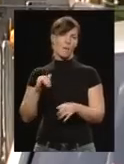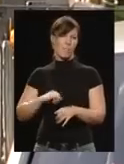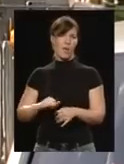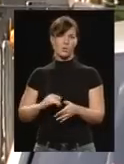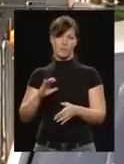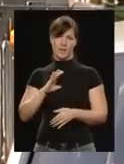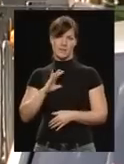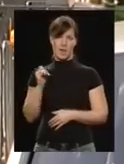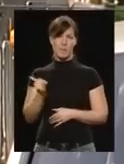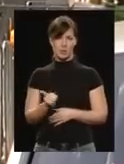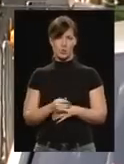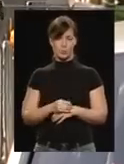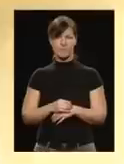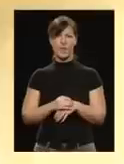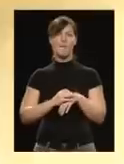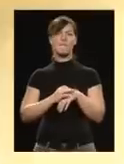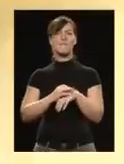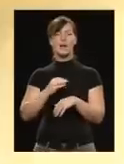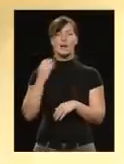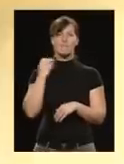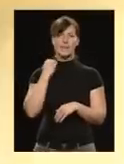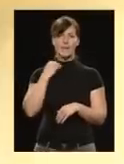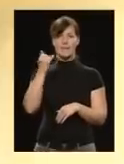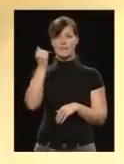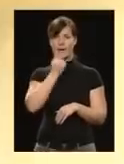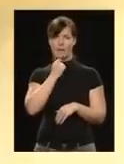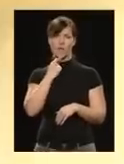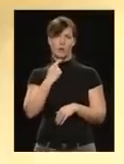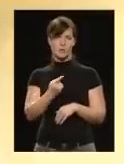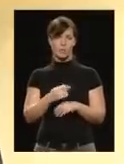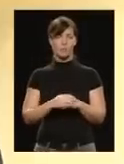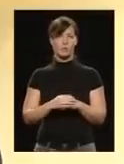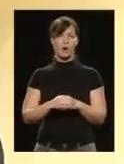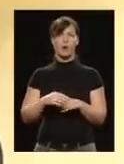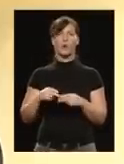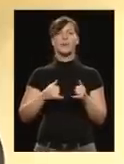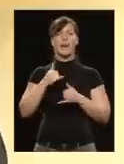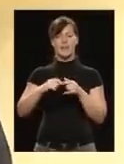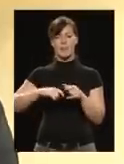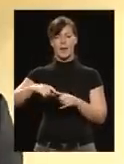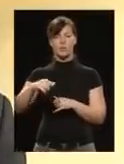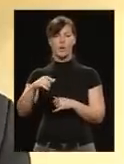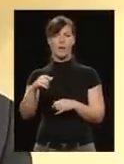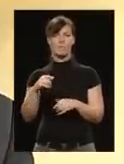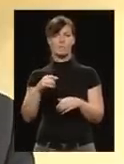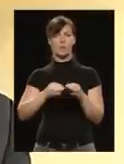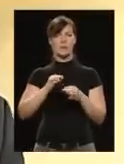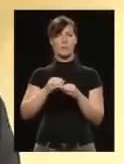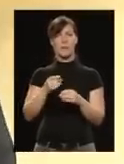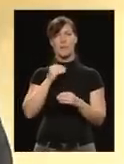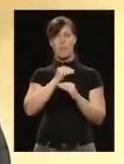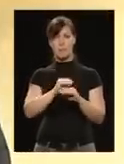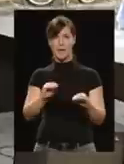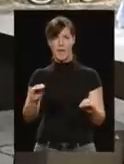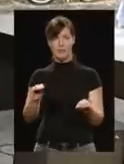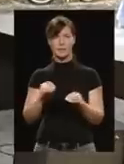jelentette kivitézi Dávid. A BKK vezérigazgatója kiemelte, hogy a kerékpársáv a szeptemberben bejelentett 37 útszakaszt